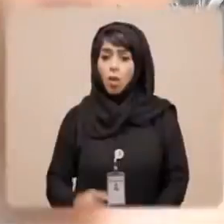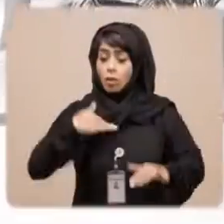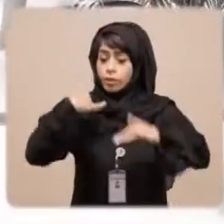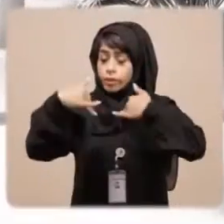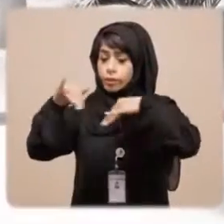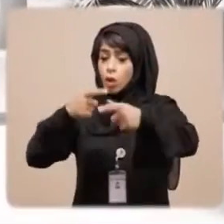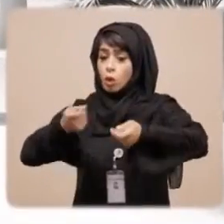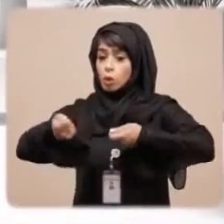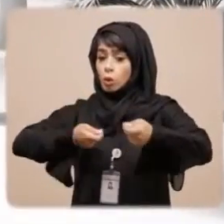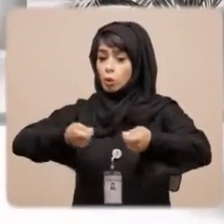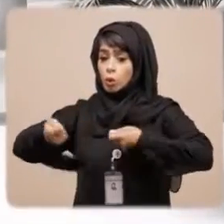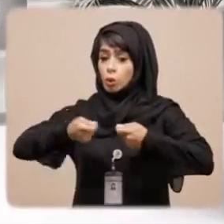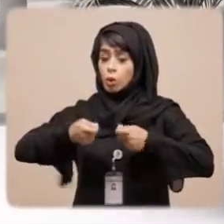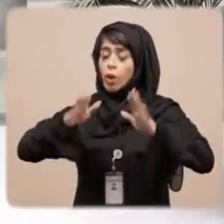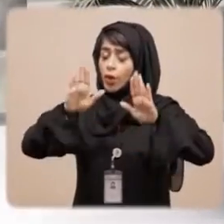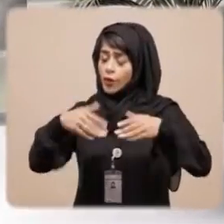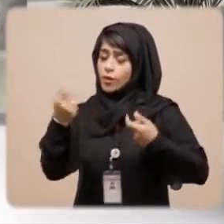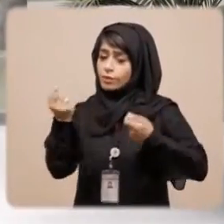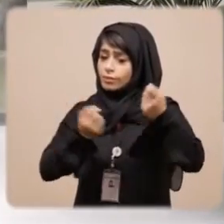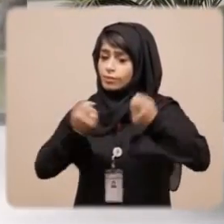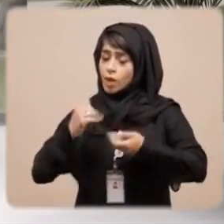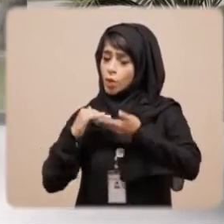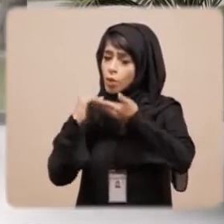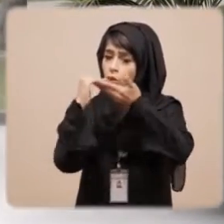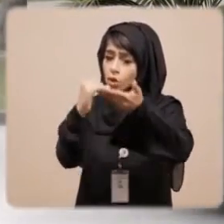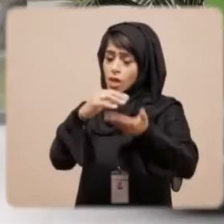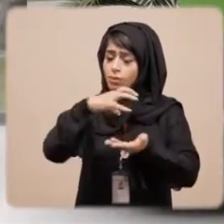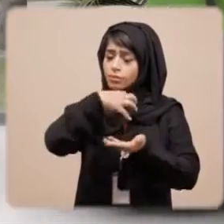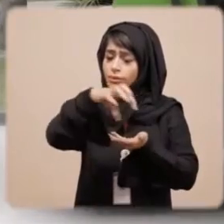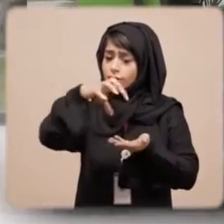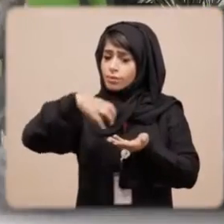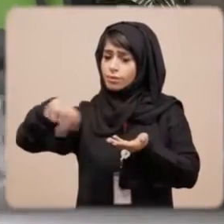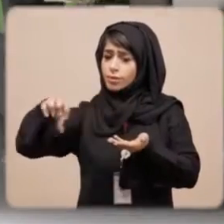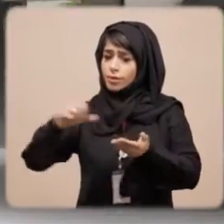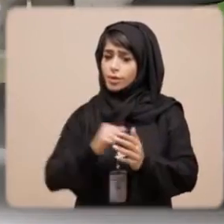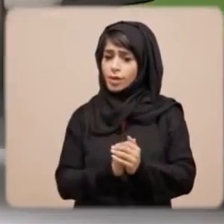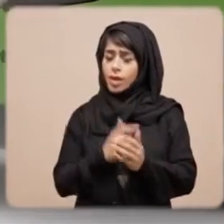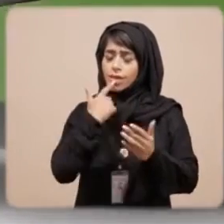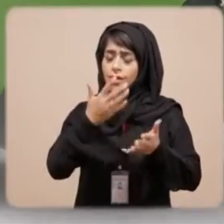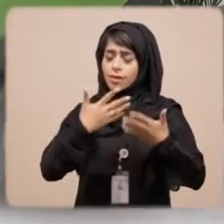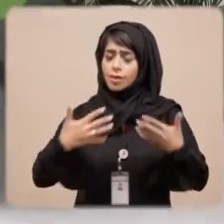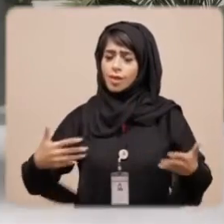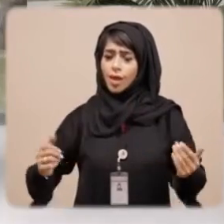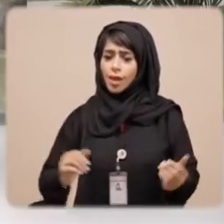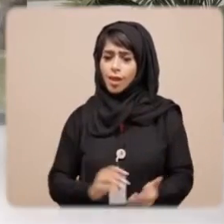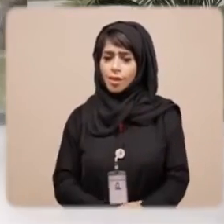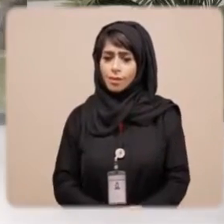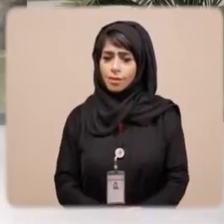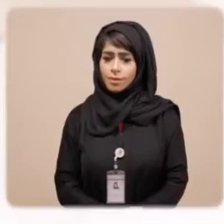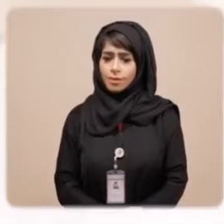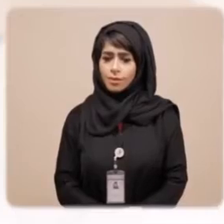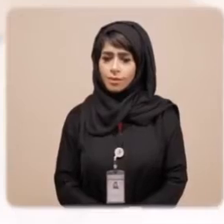وللمرتادي الأسواق فلهم مركبات ساعدهم على التنقل والحركة بسلاسة ويسر